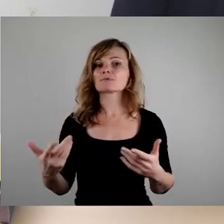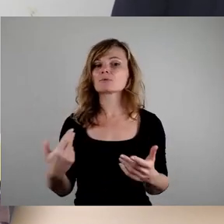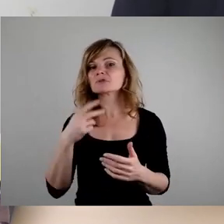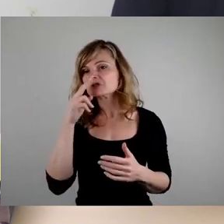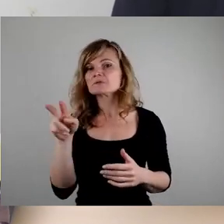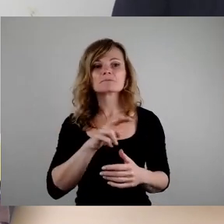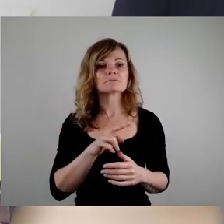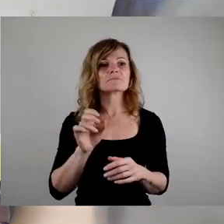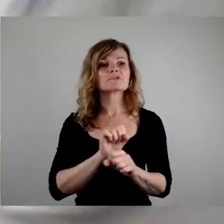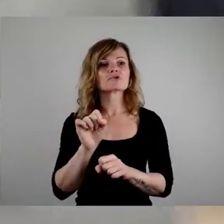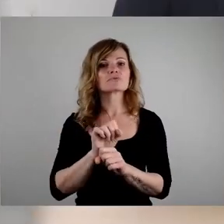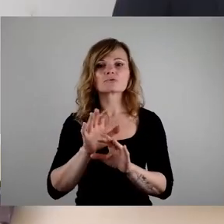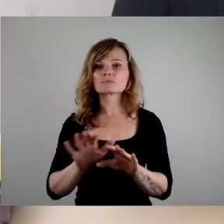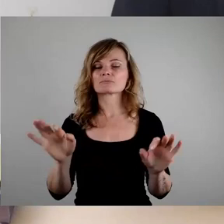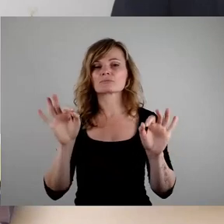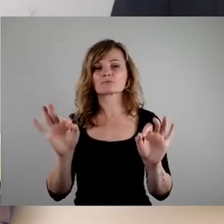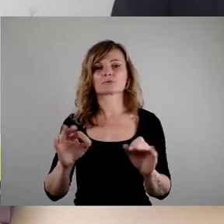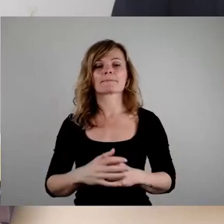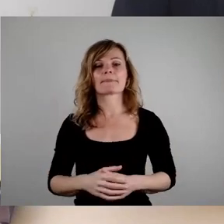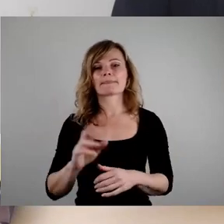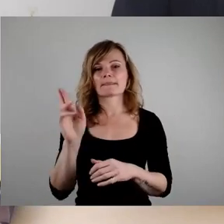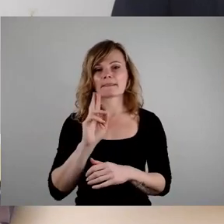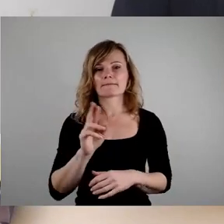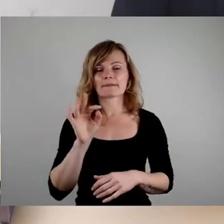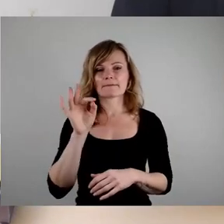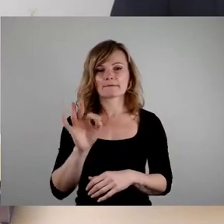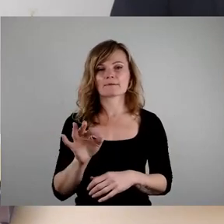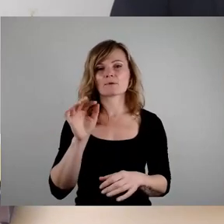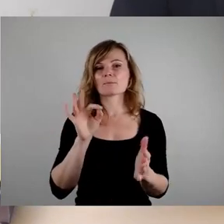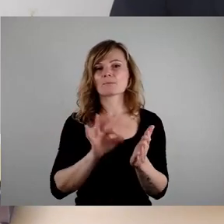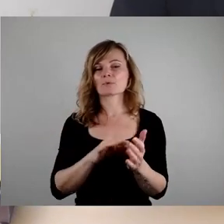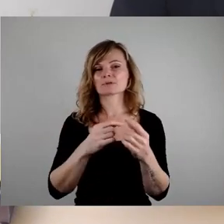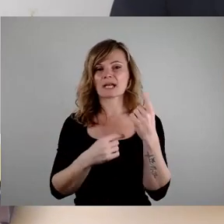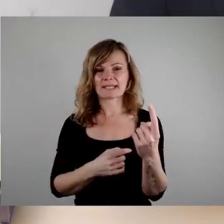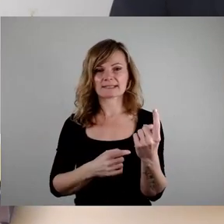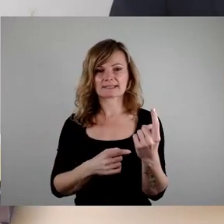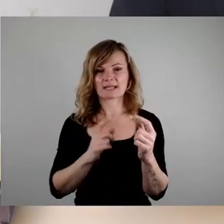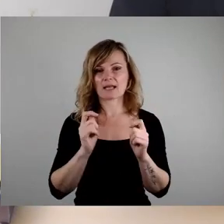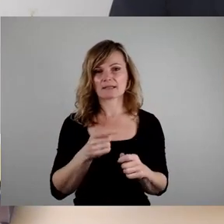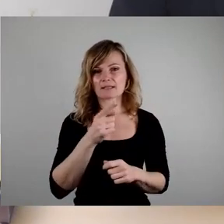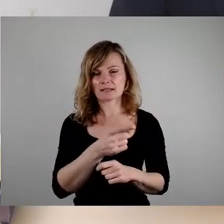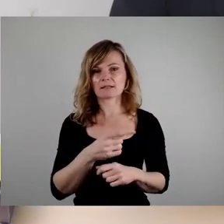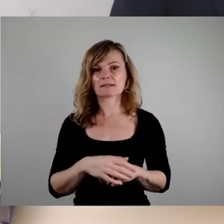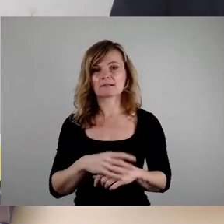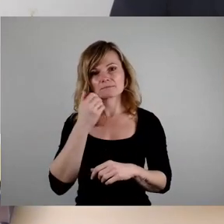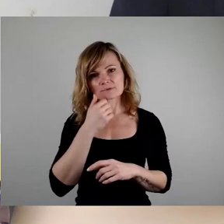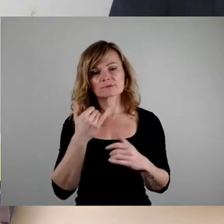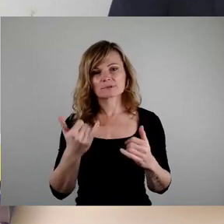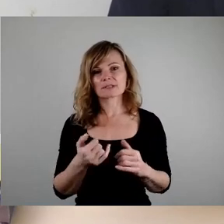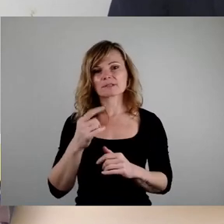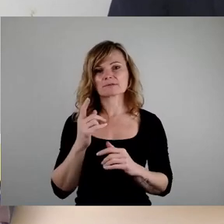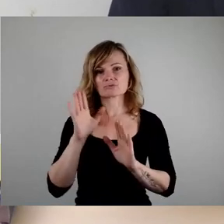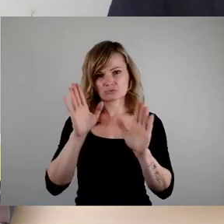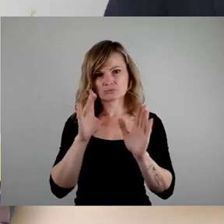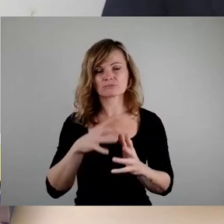keinen Widerspruch. Wer also für den Punkt 1 des Antrags ist, den bitte ich jetzt um Stimmzeichen.